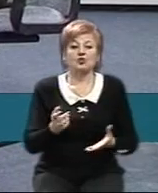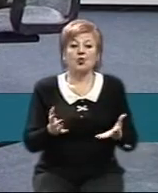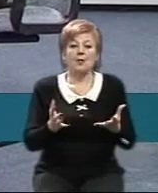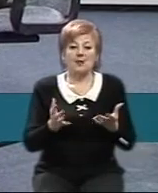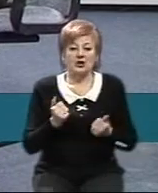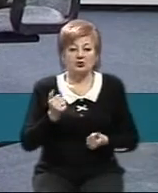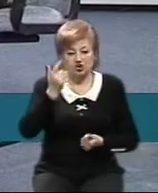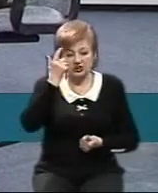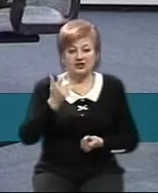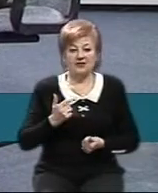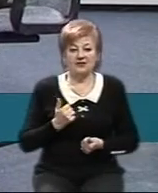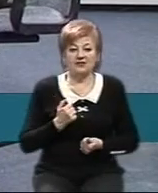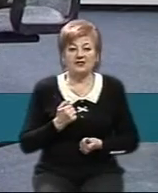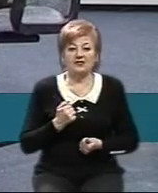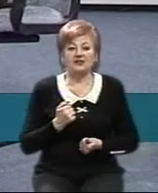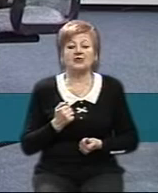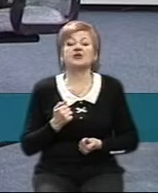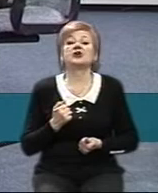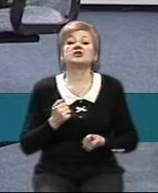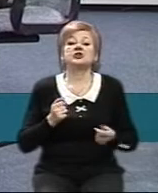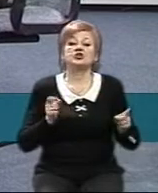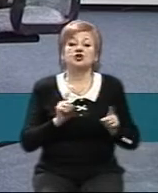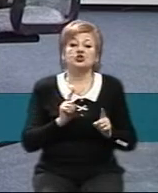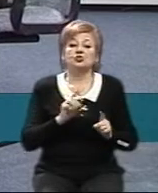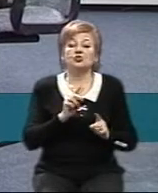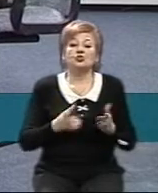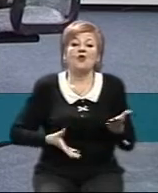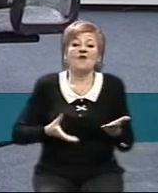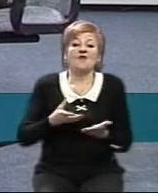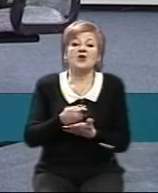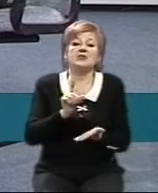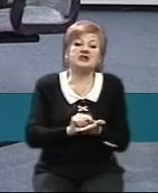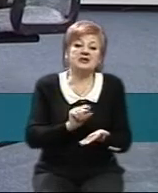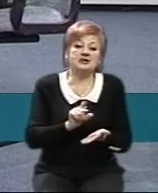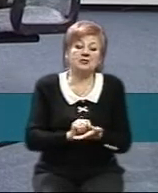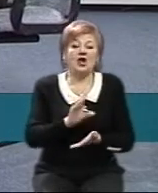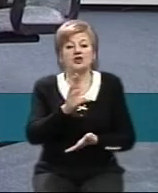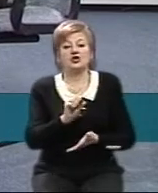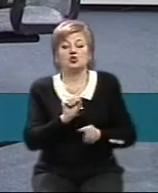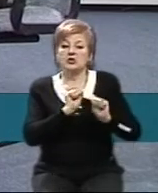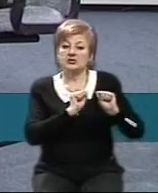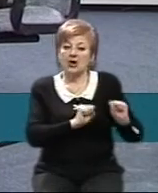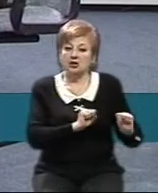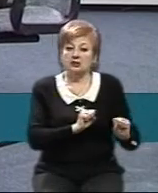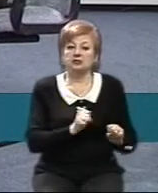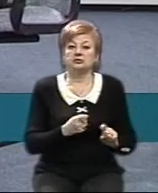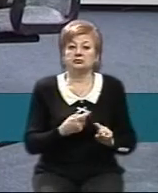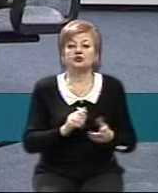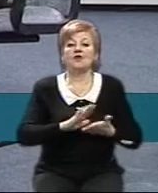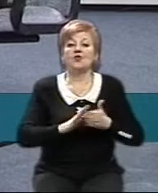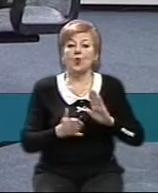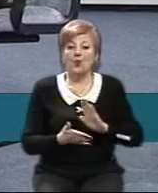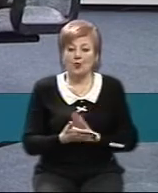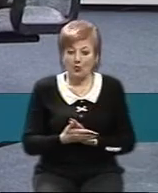інформацію від Міністерства Мінсоцполітики щодо виплати пенсії та соціального захисту. І от в умовах,